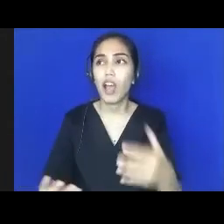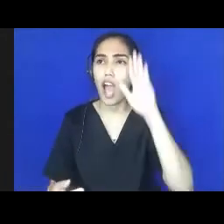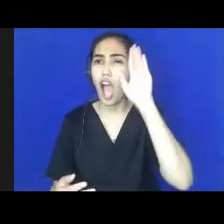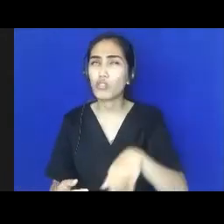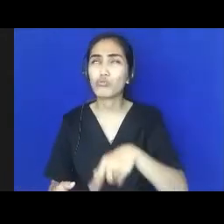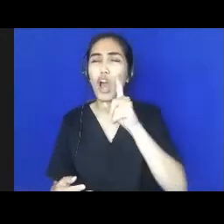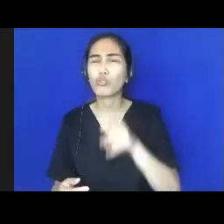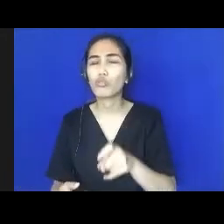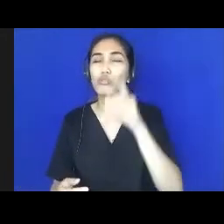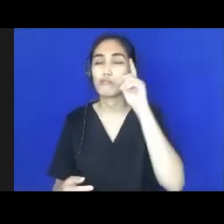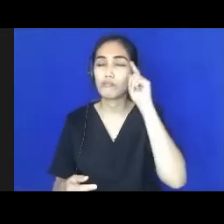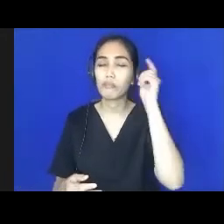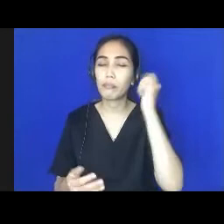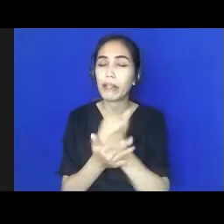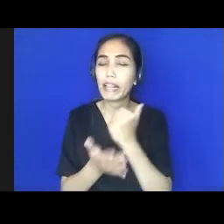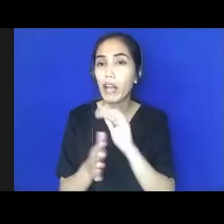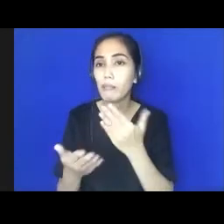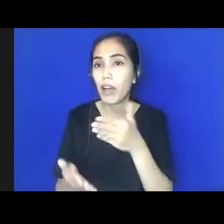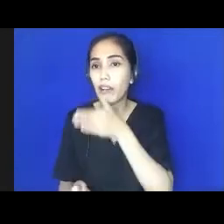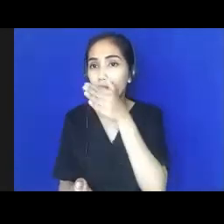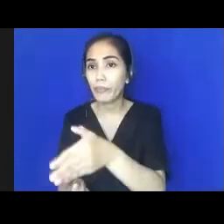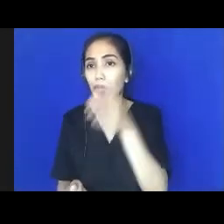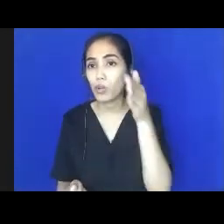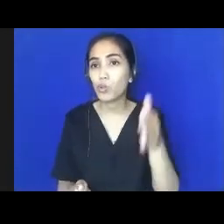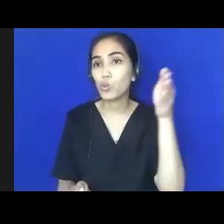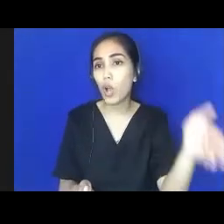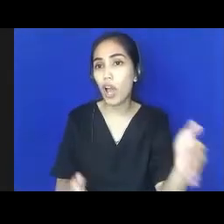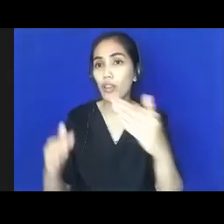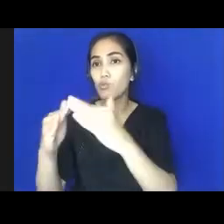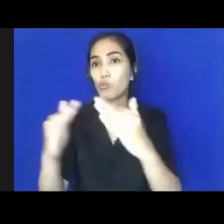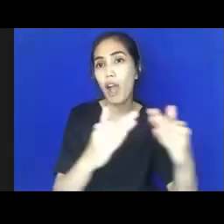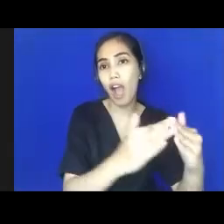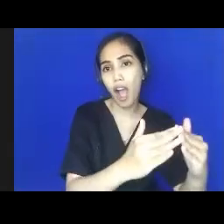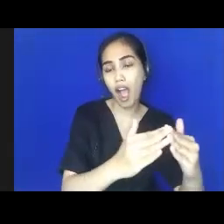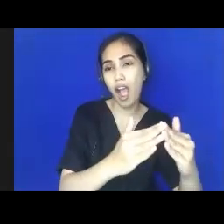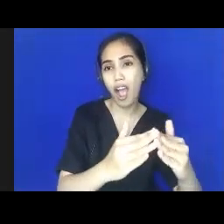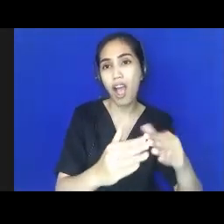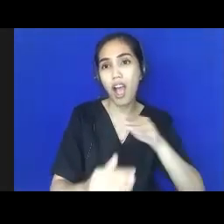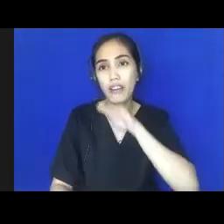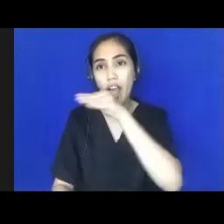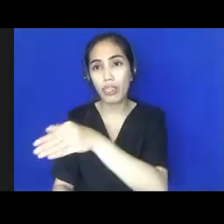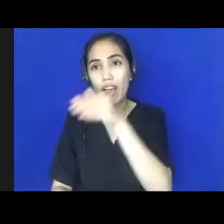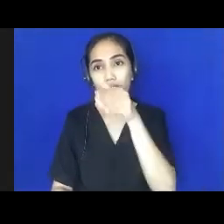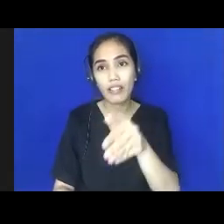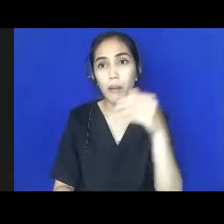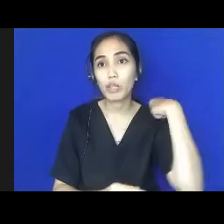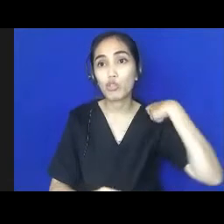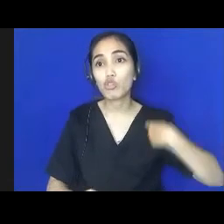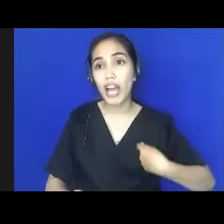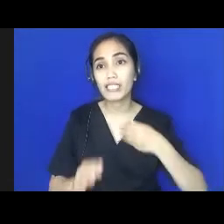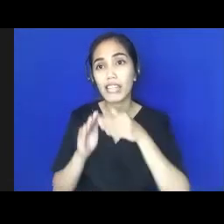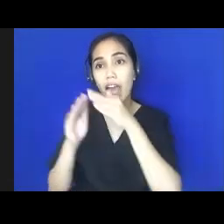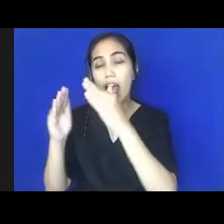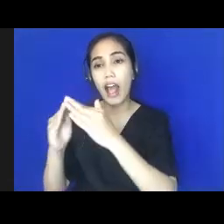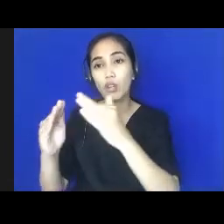oleh petugas kesehatan di Jepang ini menjadi SOP di Amerika menjadi SOP di kita masih terbatas karena kita masih